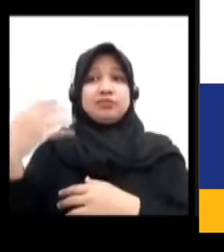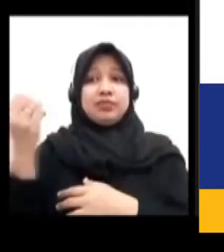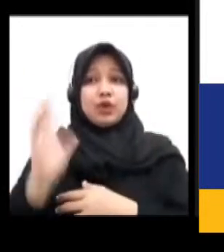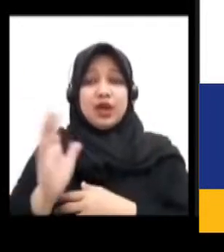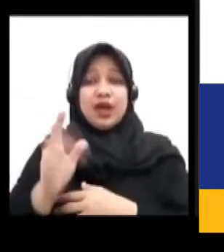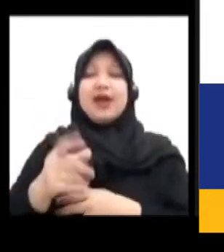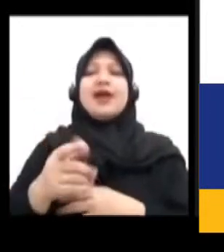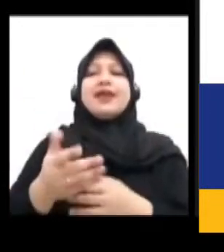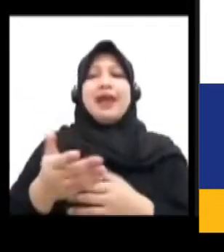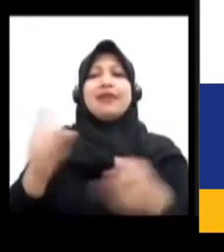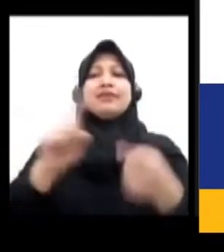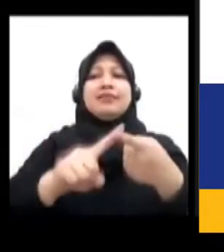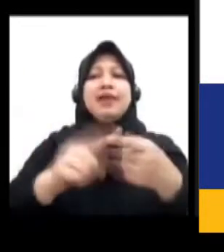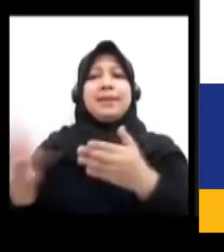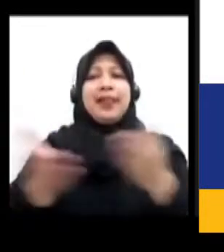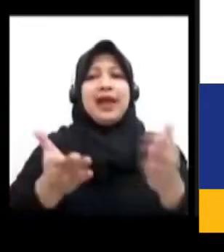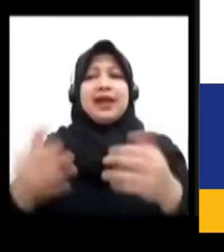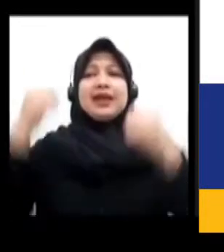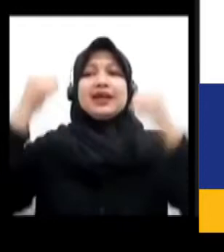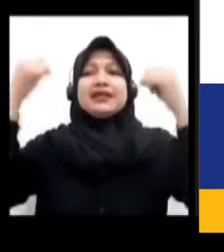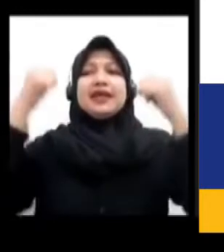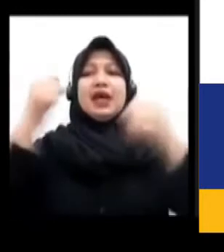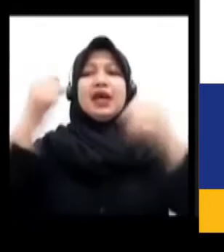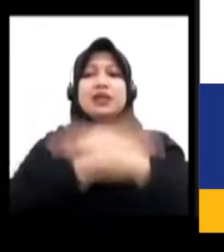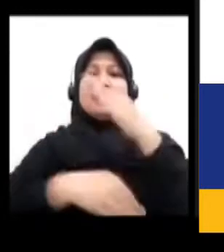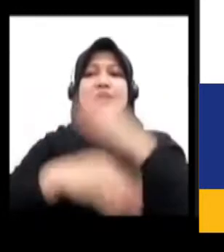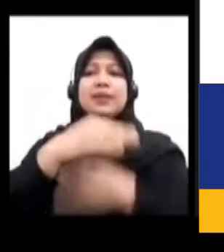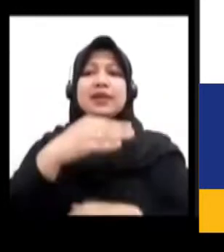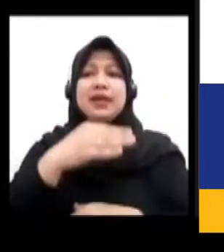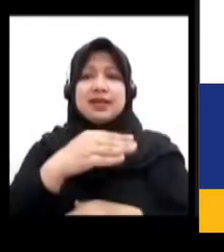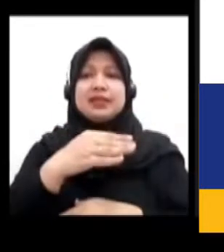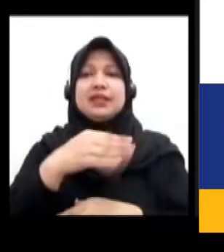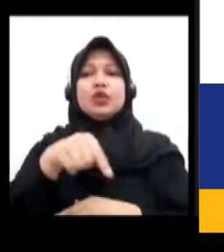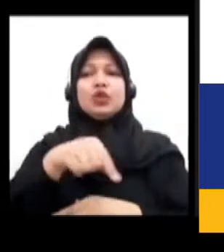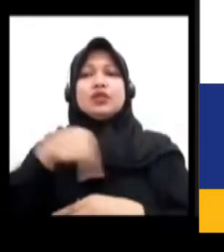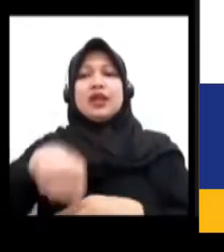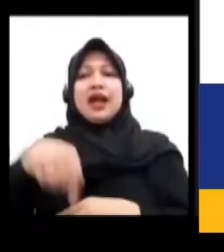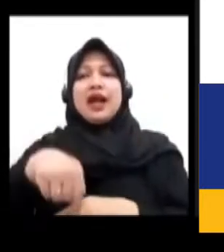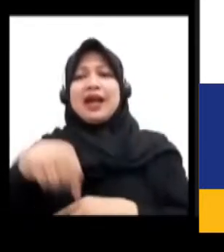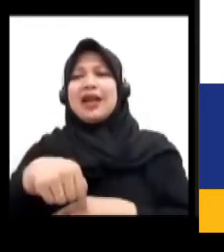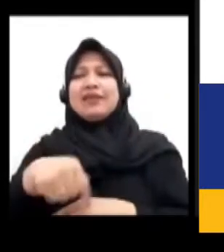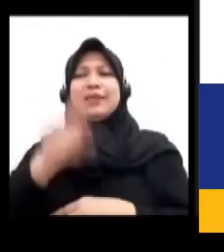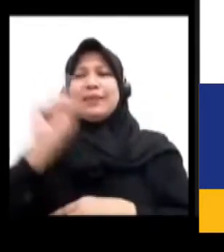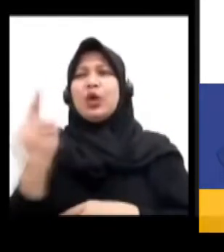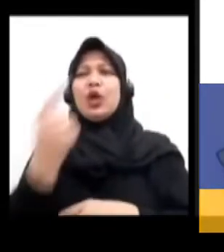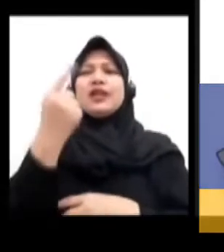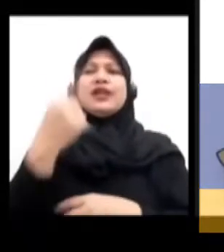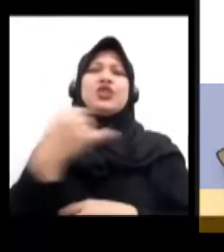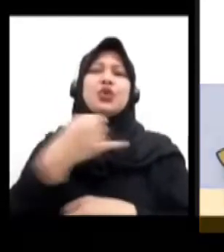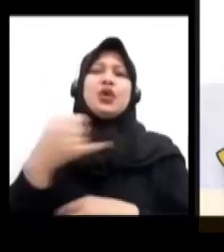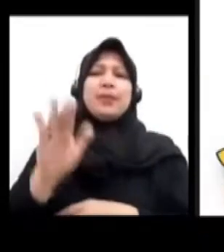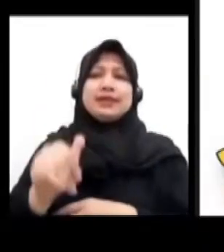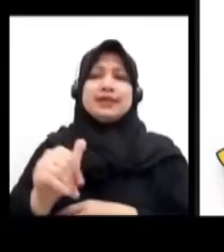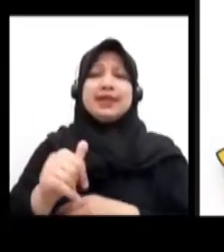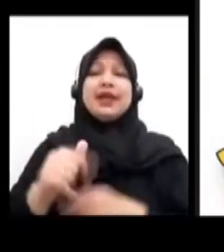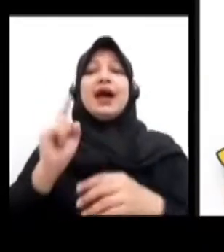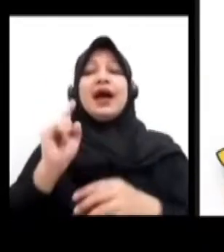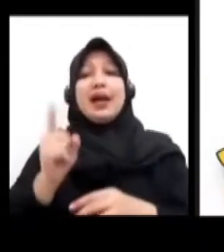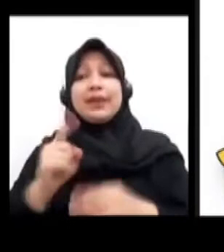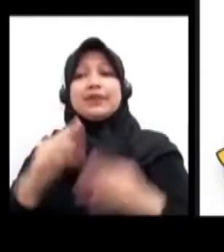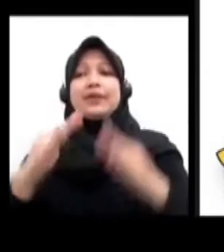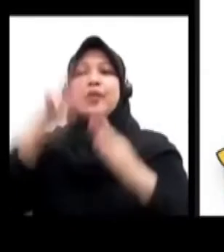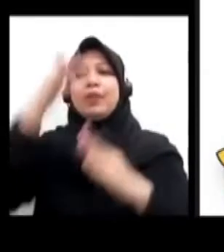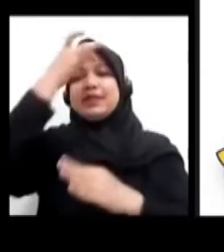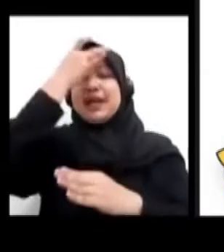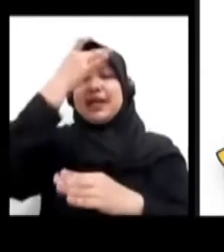Bagi mereka yang Difabel Itu menjawabkan Lain yang Difabel Menjadi kurang prioritas Karena rumah sakit Di daerah-daerah Menerima